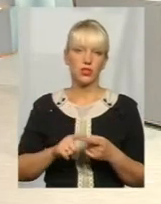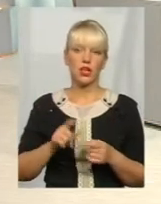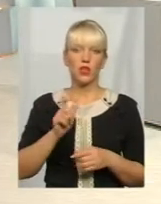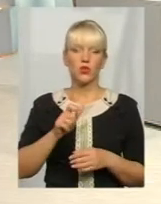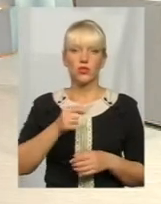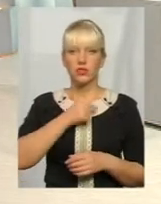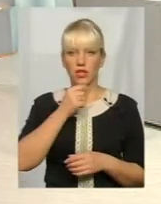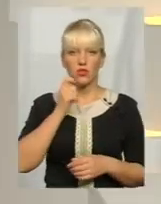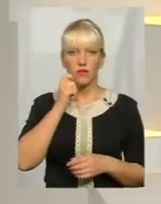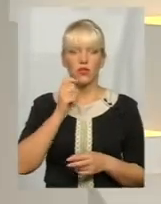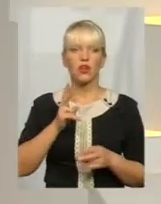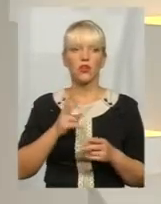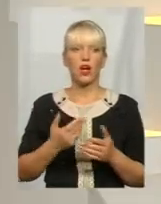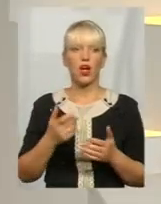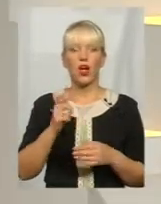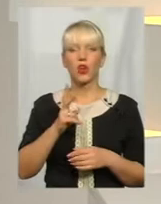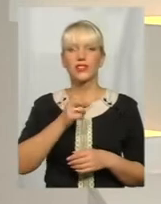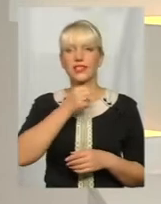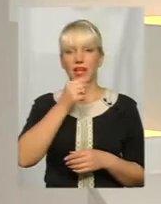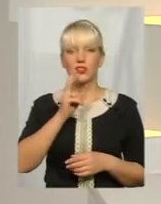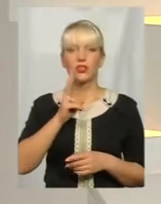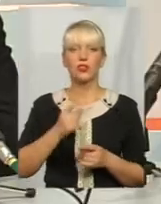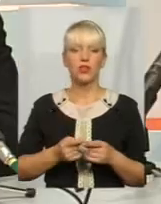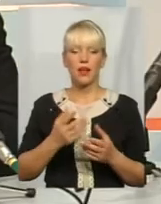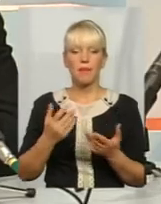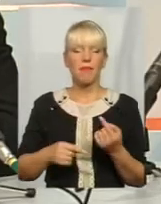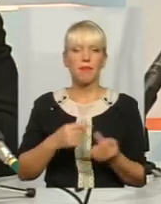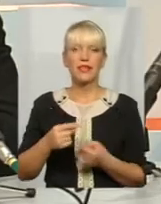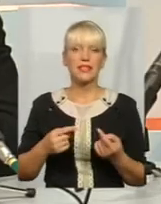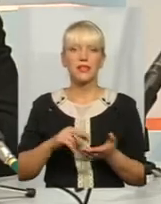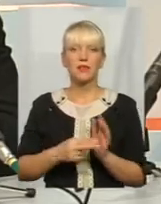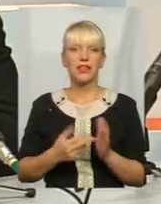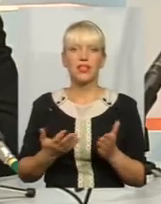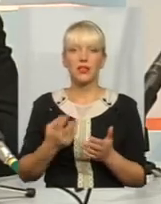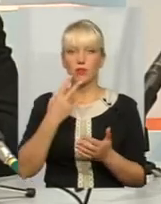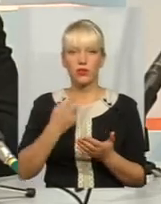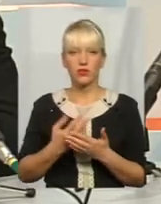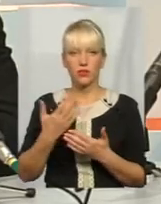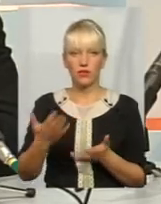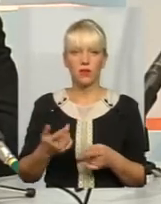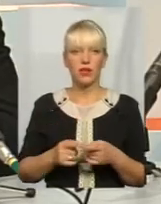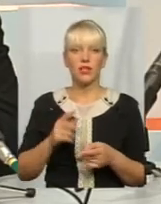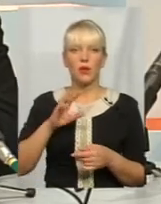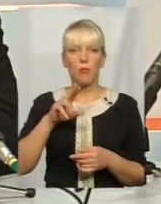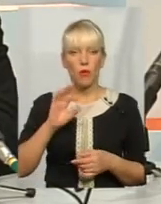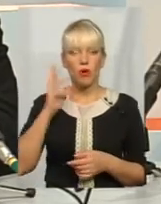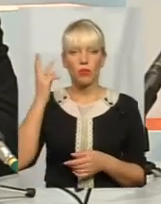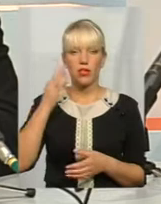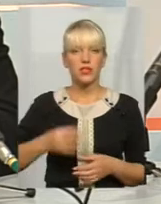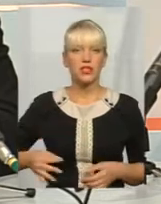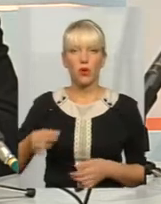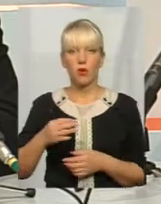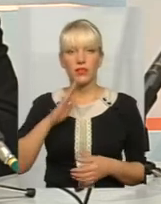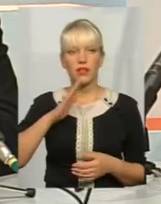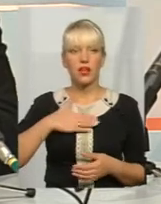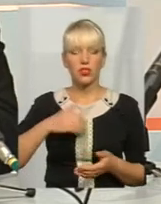старшого віку який бізнес зачастую планують для себе? В цілому, по Хмельницькій області, за нашими даними, ми